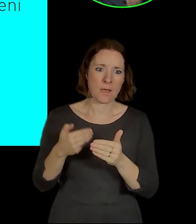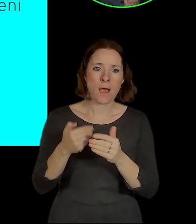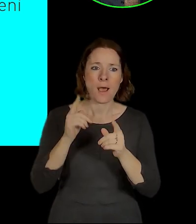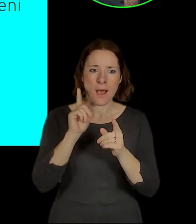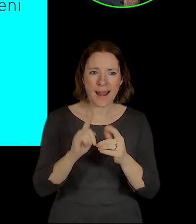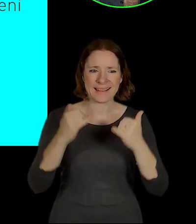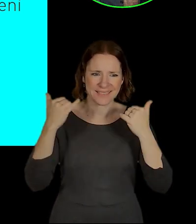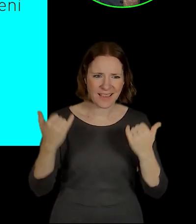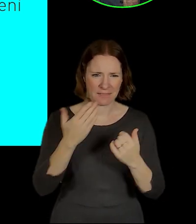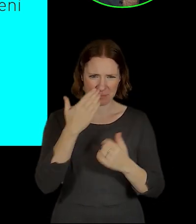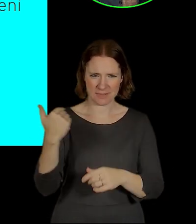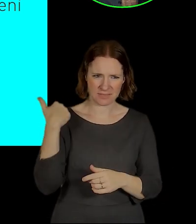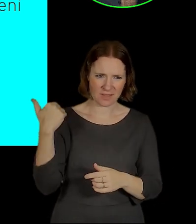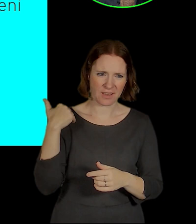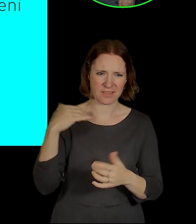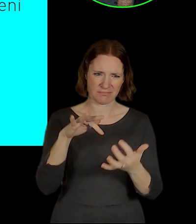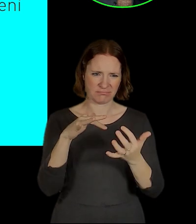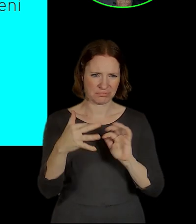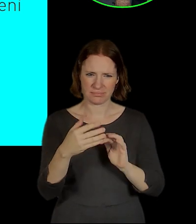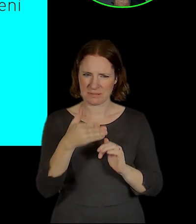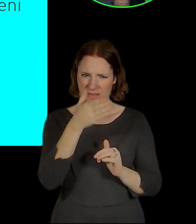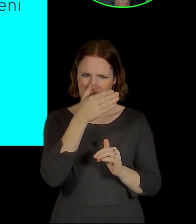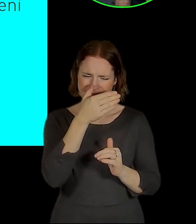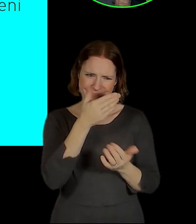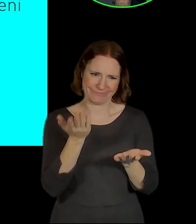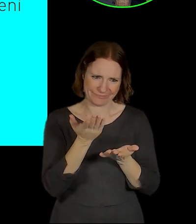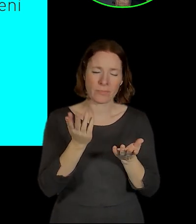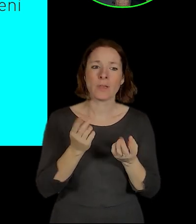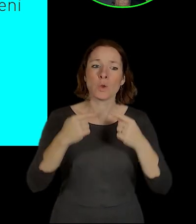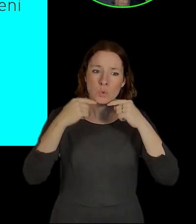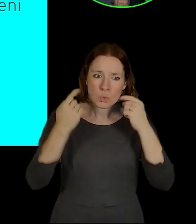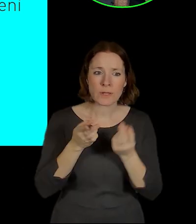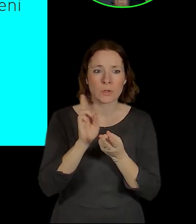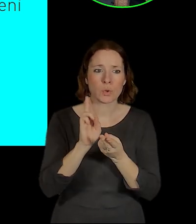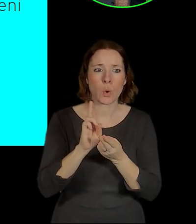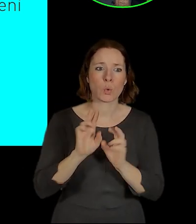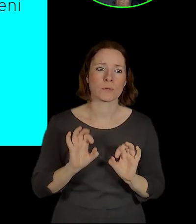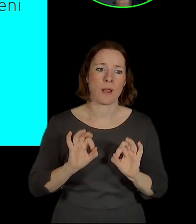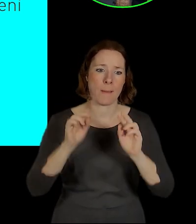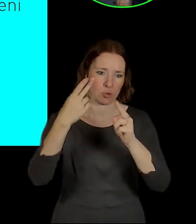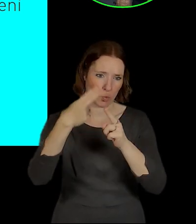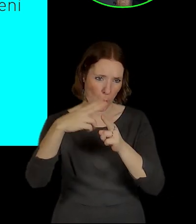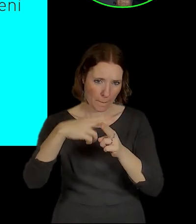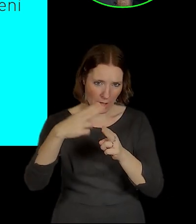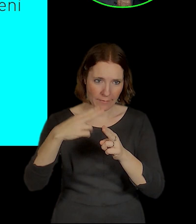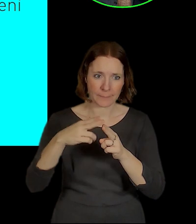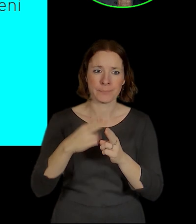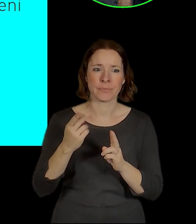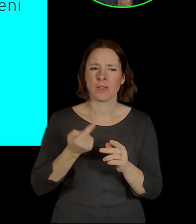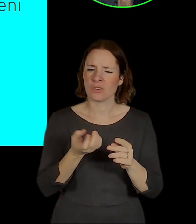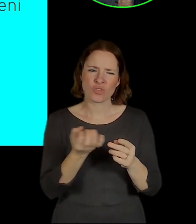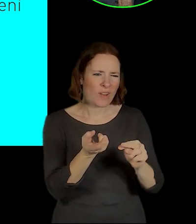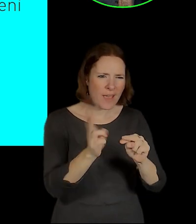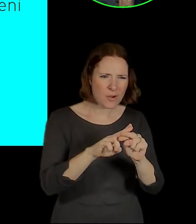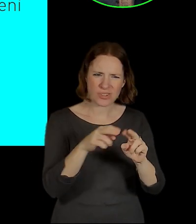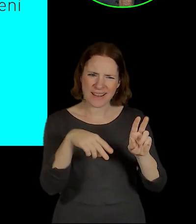omšelost teda je značná. My jsme se to pokusili trochu vylepšit, takže jsme vyřešili ty nejhorší záležitosti.